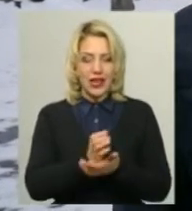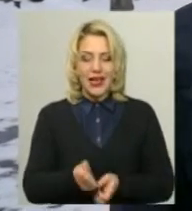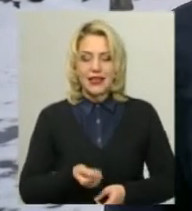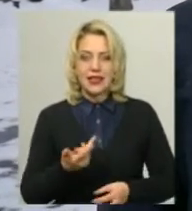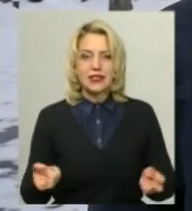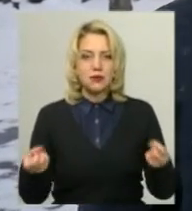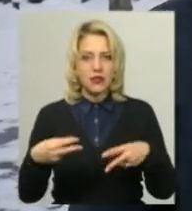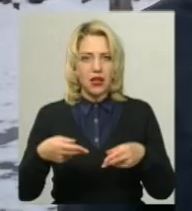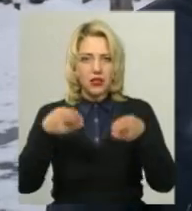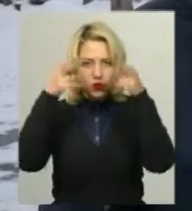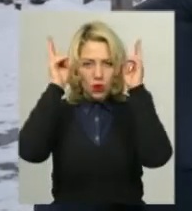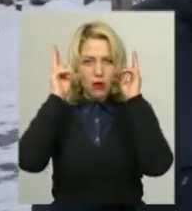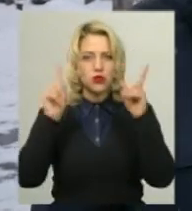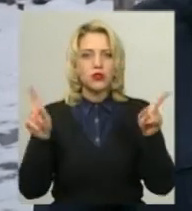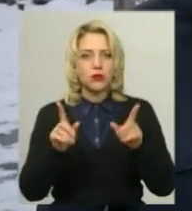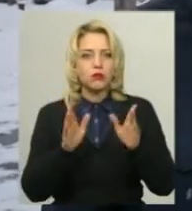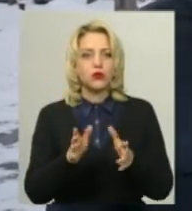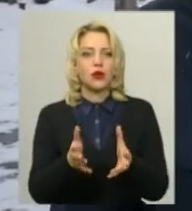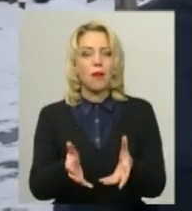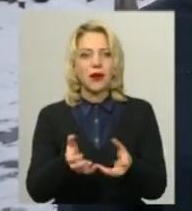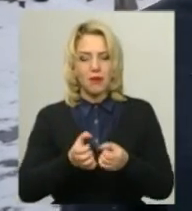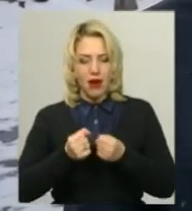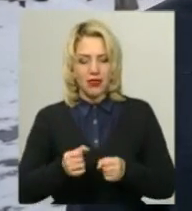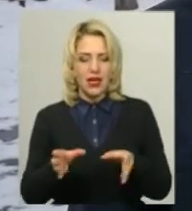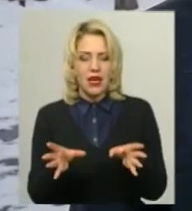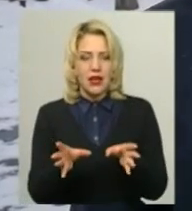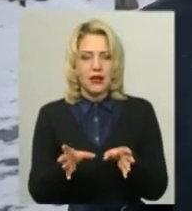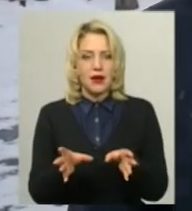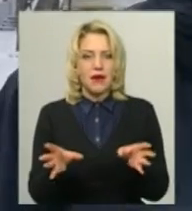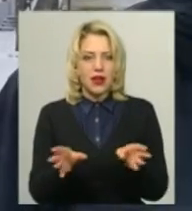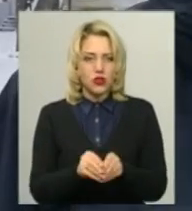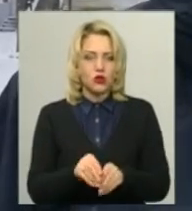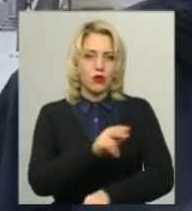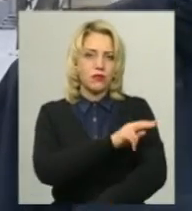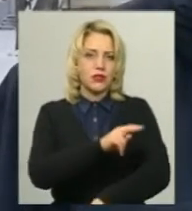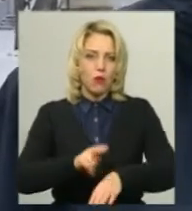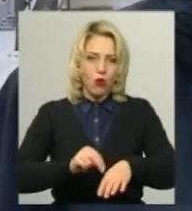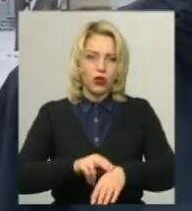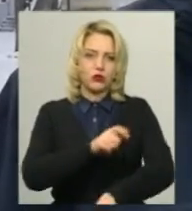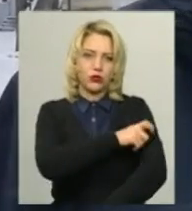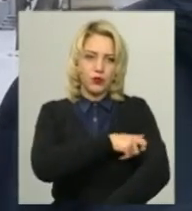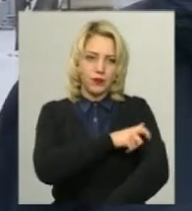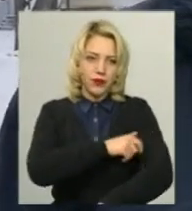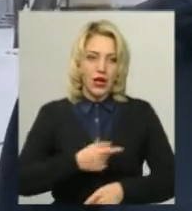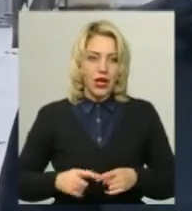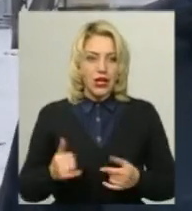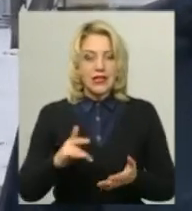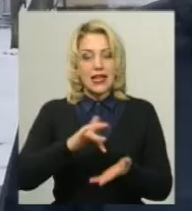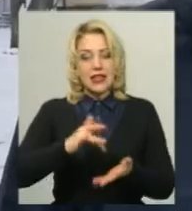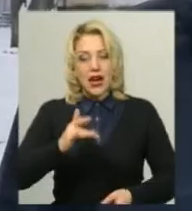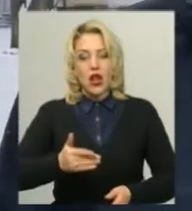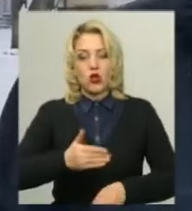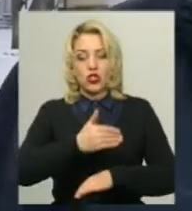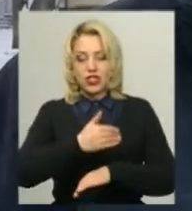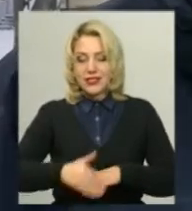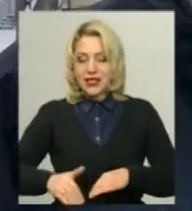спеціалізованих собачок, які будуть займатися патрулюванням разом з працівниками поліції. На даний момент основний удар йде саме на центральну частину міста,